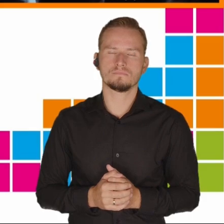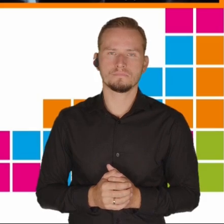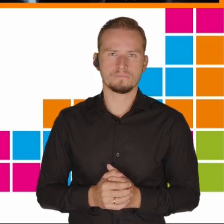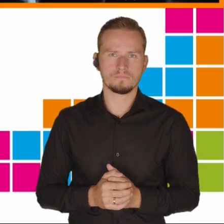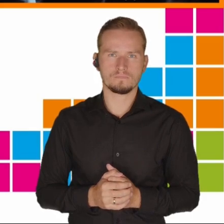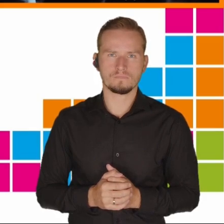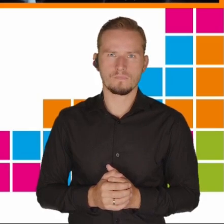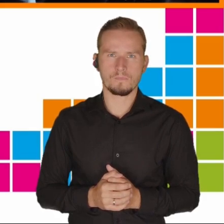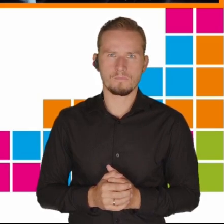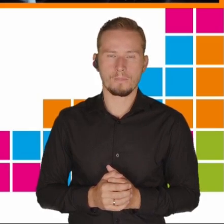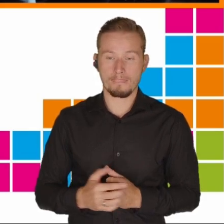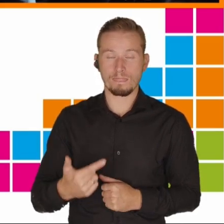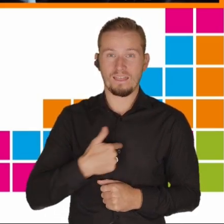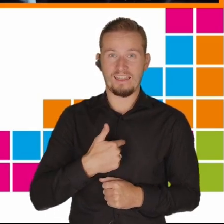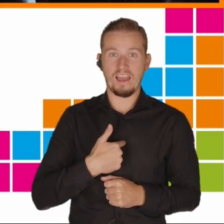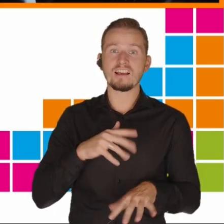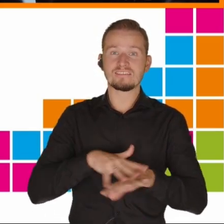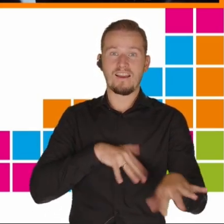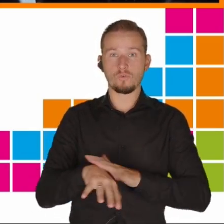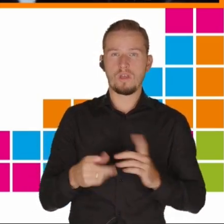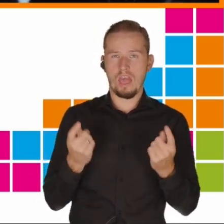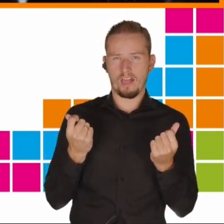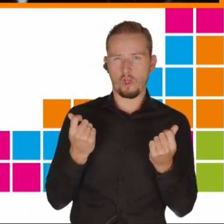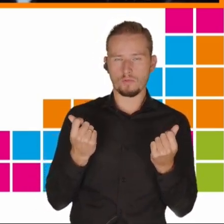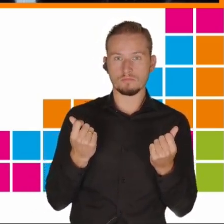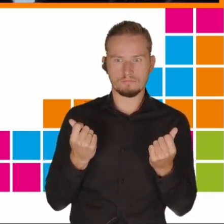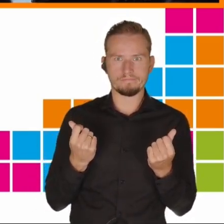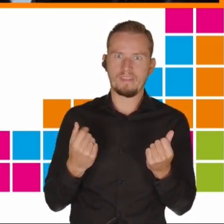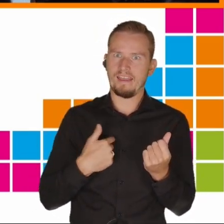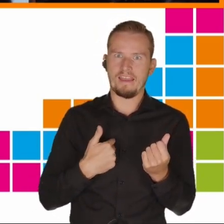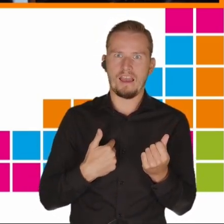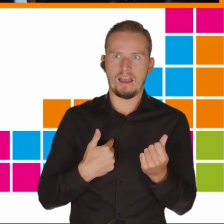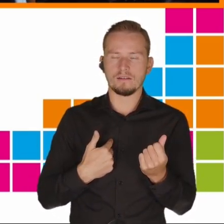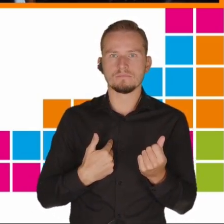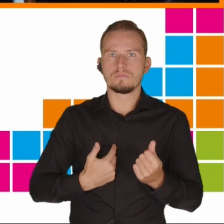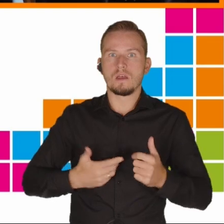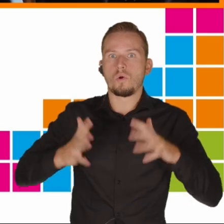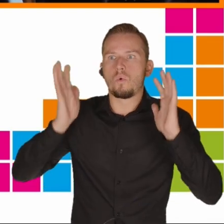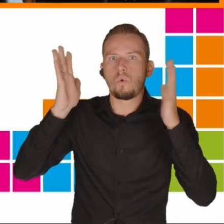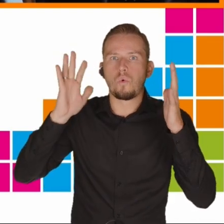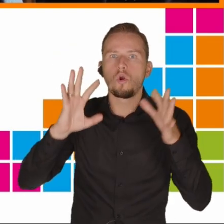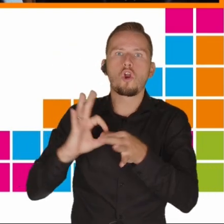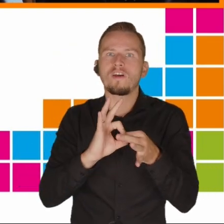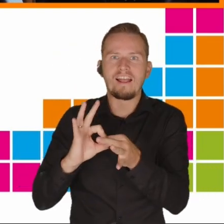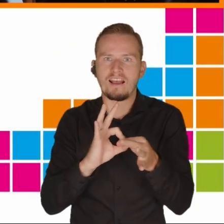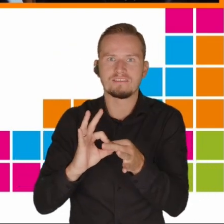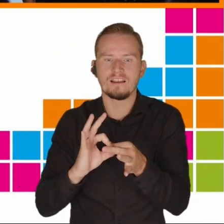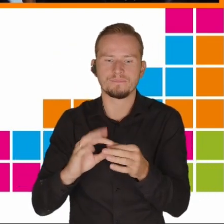Jestem ekonomistką i mam trochę obsesję na temat korelacji i kauzacji.